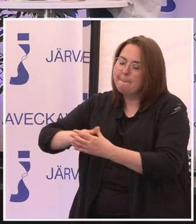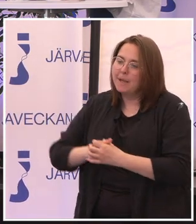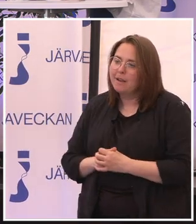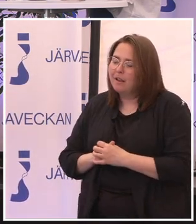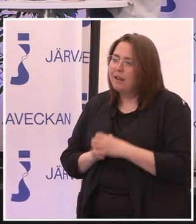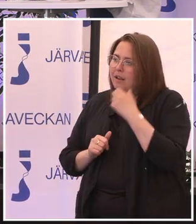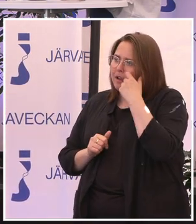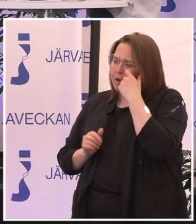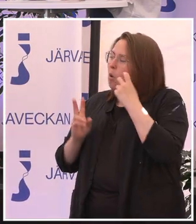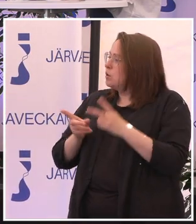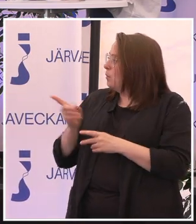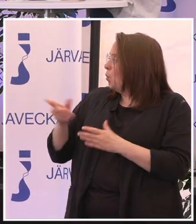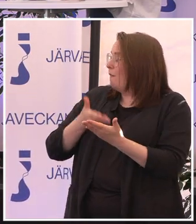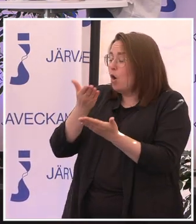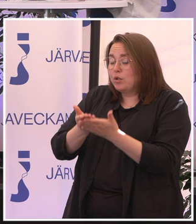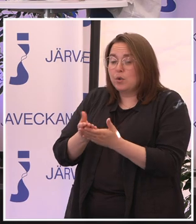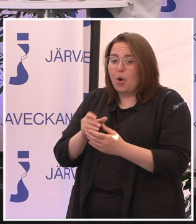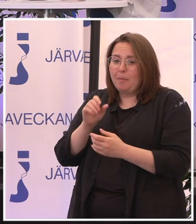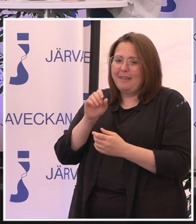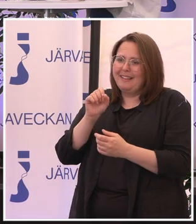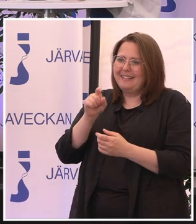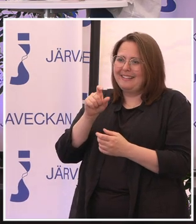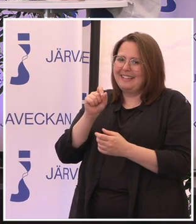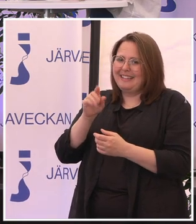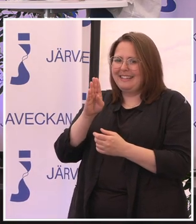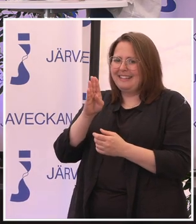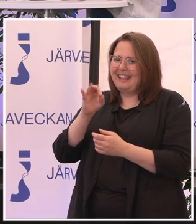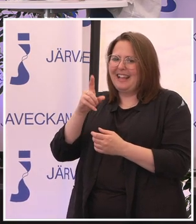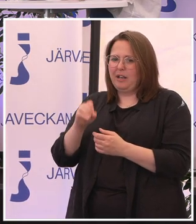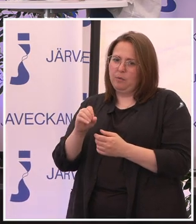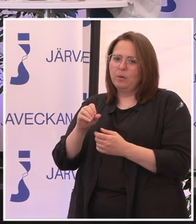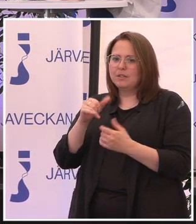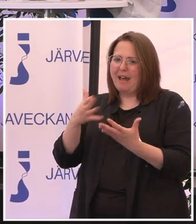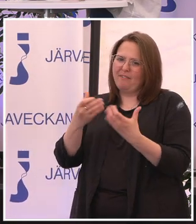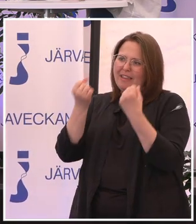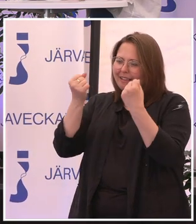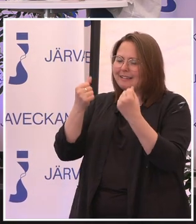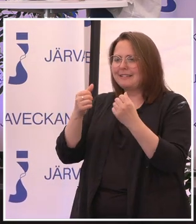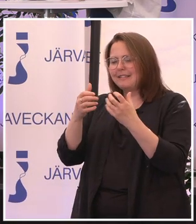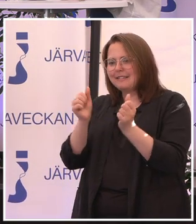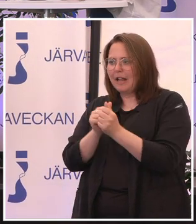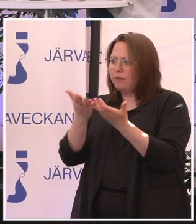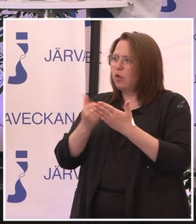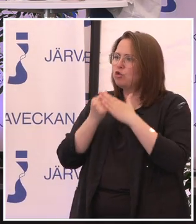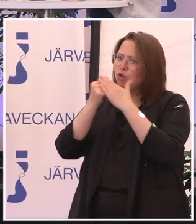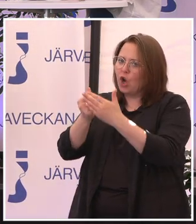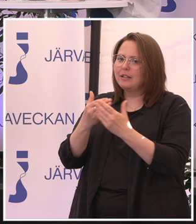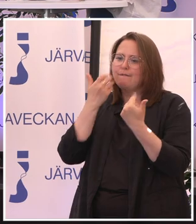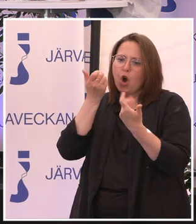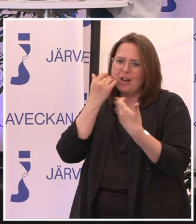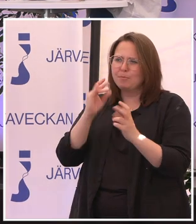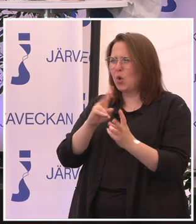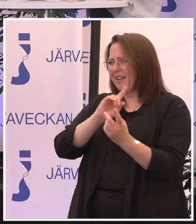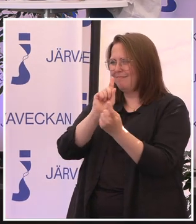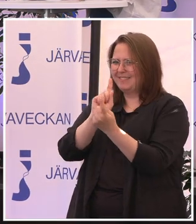utöver det som du föreslår med digidel och som är jätteviktiga saker, att på ett säkert sätt kunna få stöd i vardagen kring digitala, så